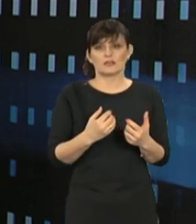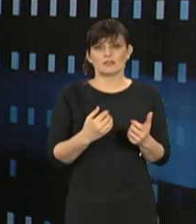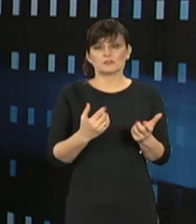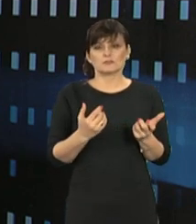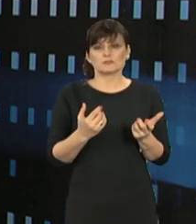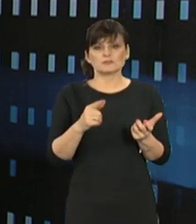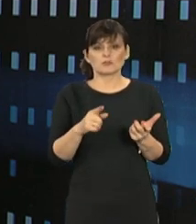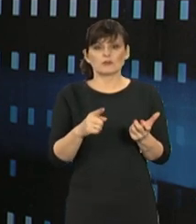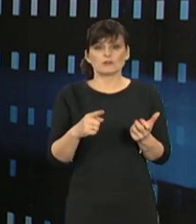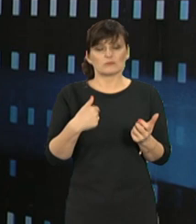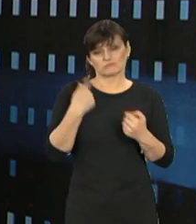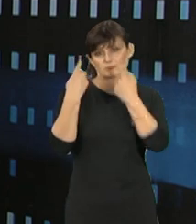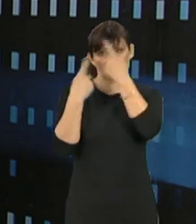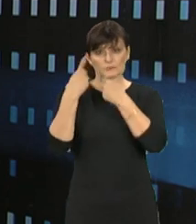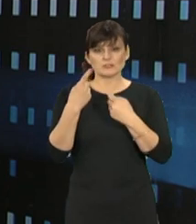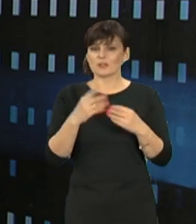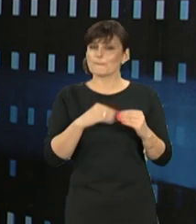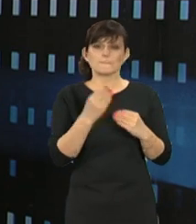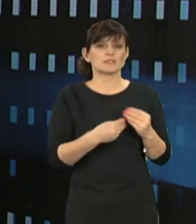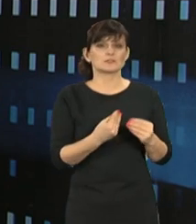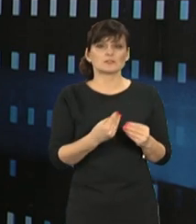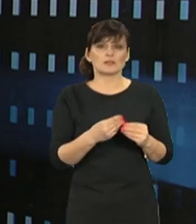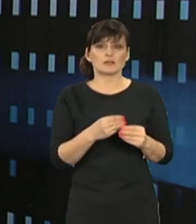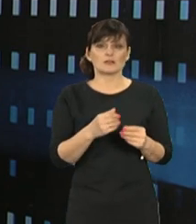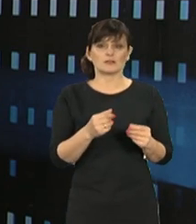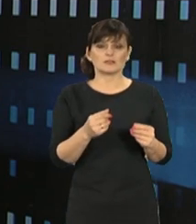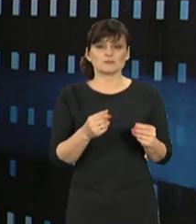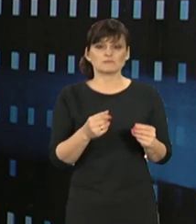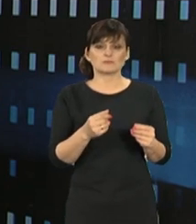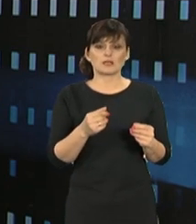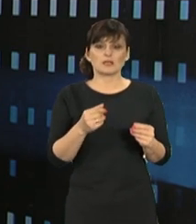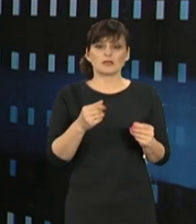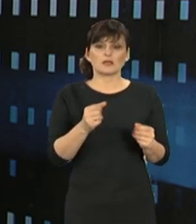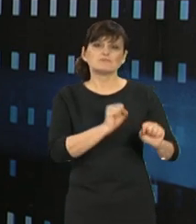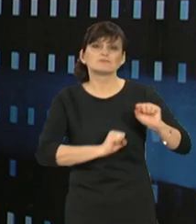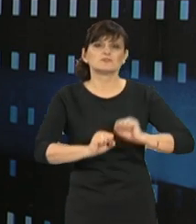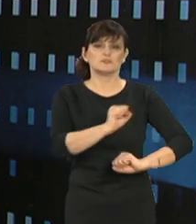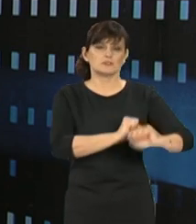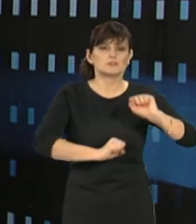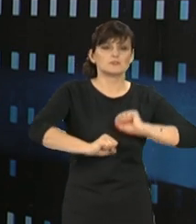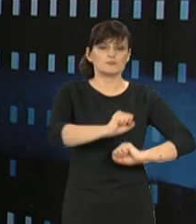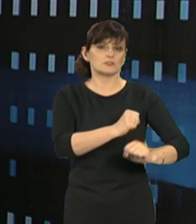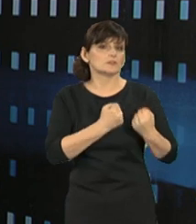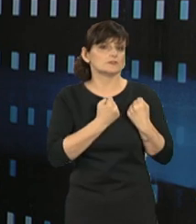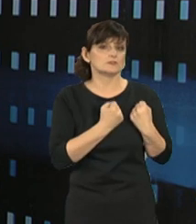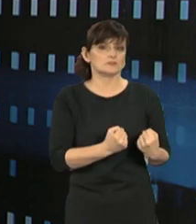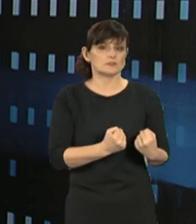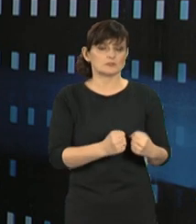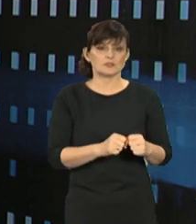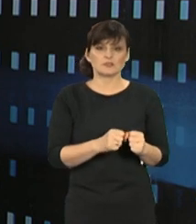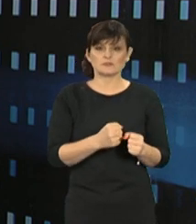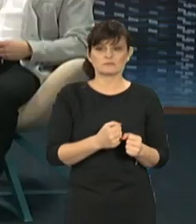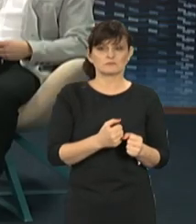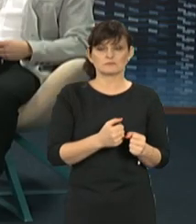wszystkim, to myślę, że tutaj takie metody jak w przypadku treningu psów nie